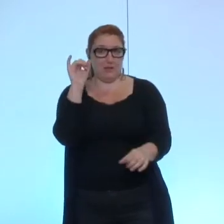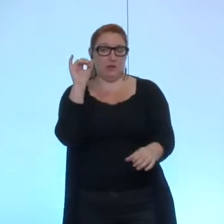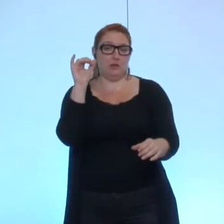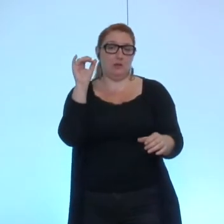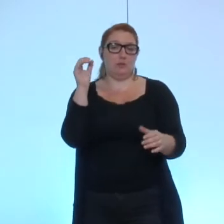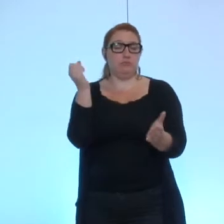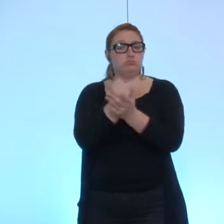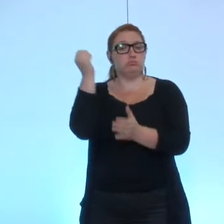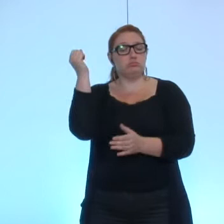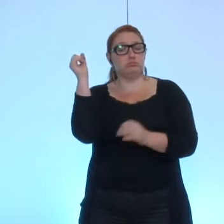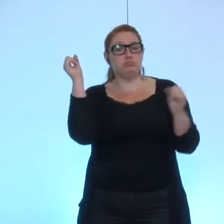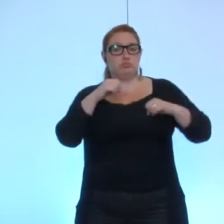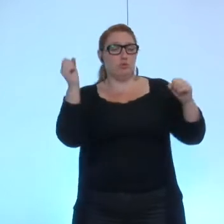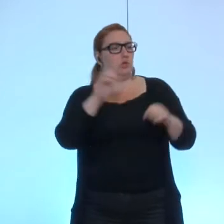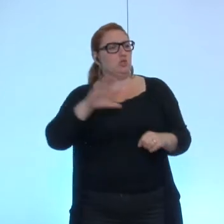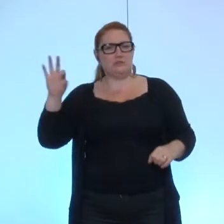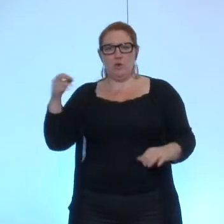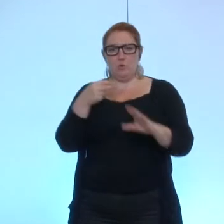euros unanimité